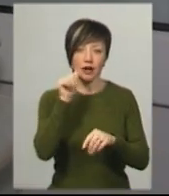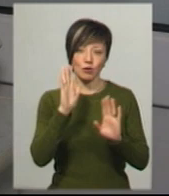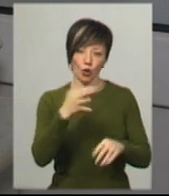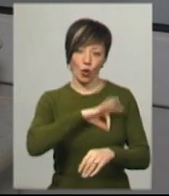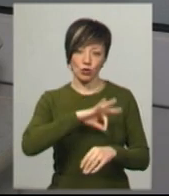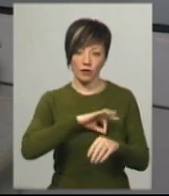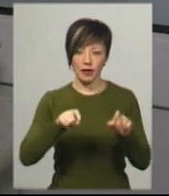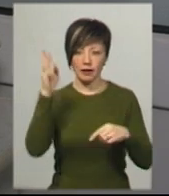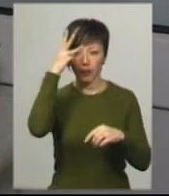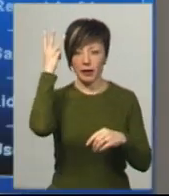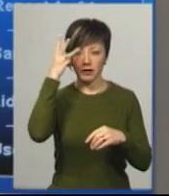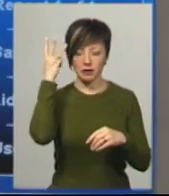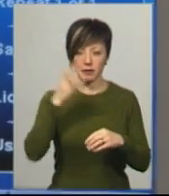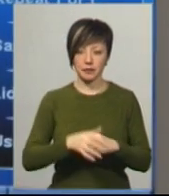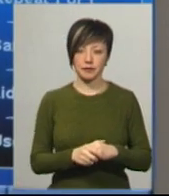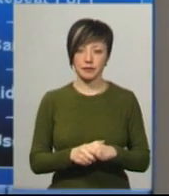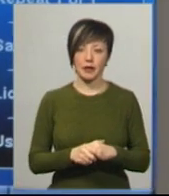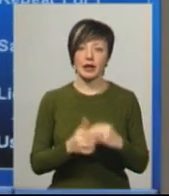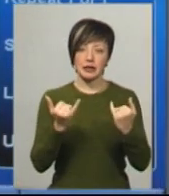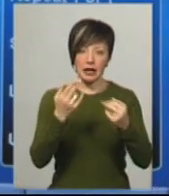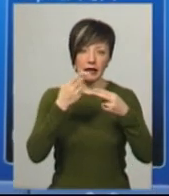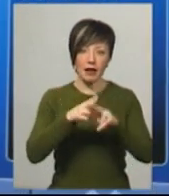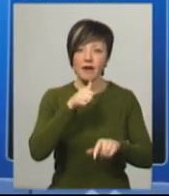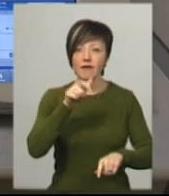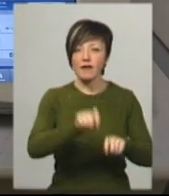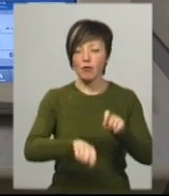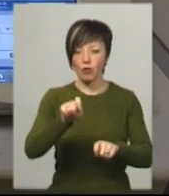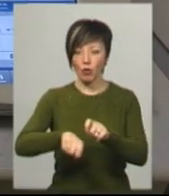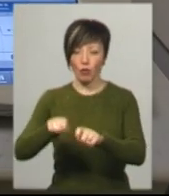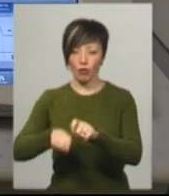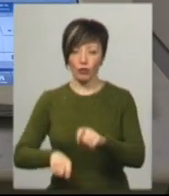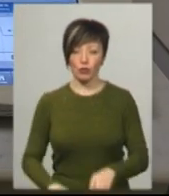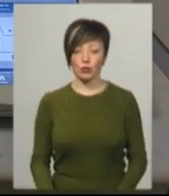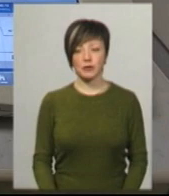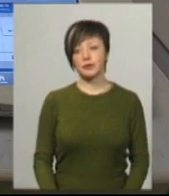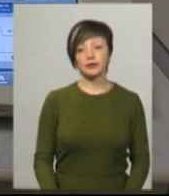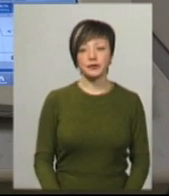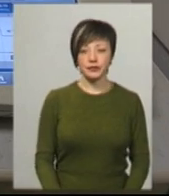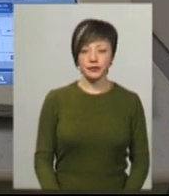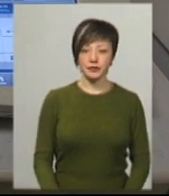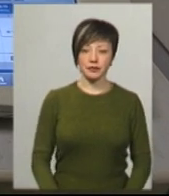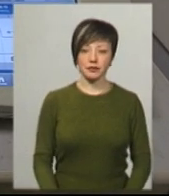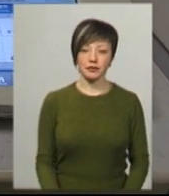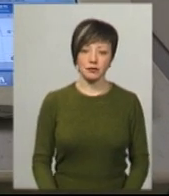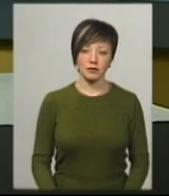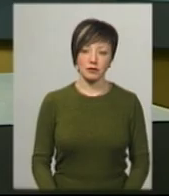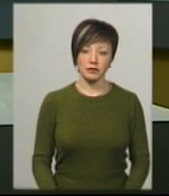користуватися хмельницьким ампліфікатором. Наразі техніку випробовують. Анастасія Збродова, Іван Мовчанове, на Суспільному, Хмельницький.